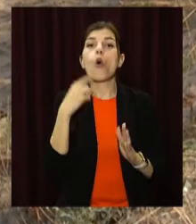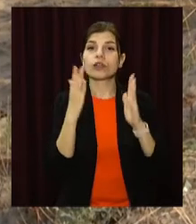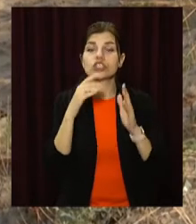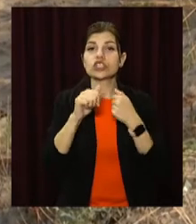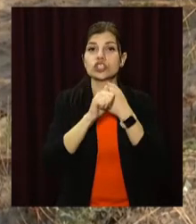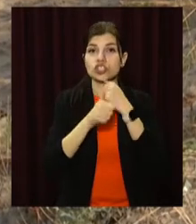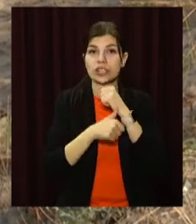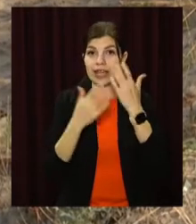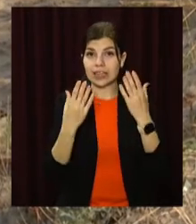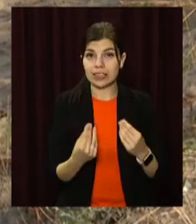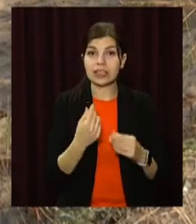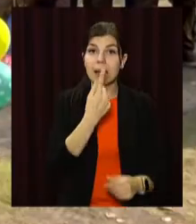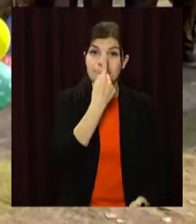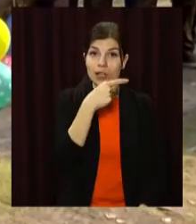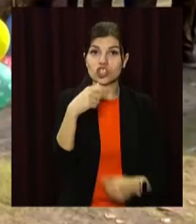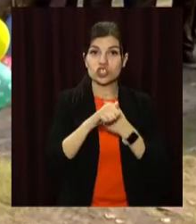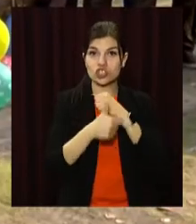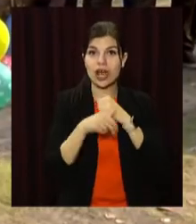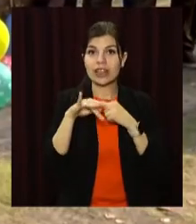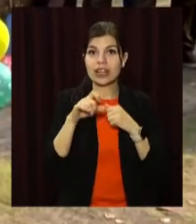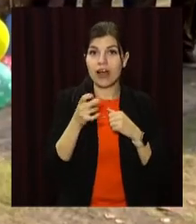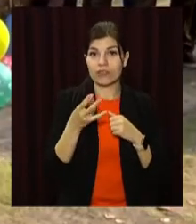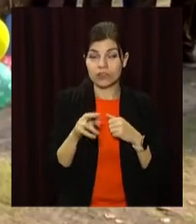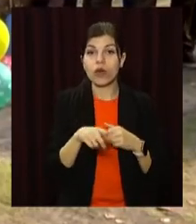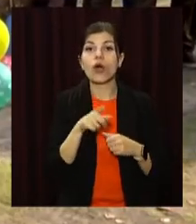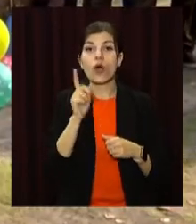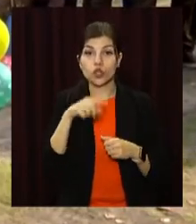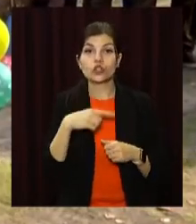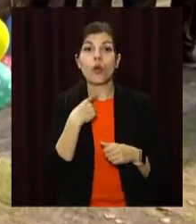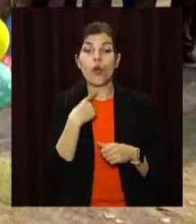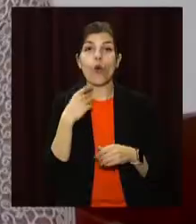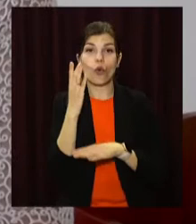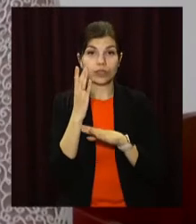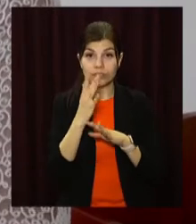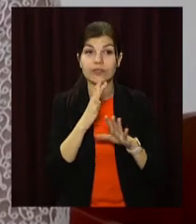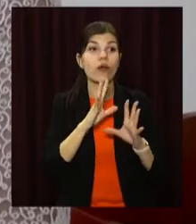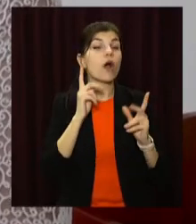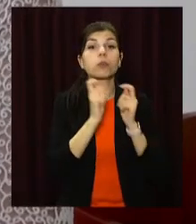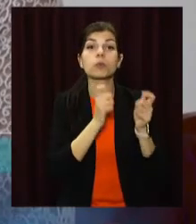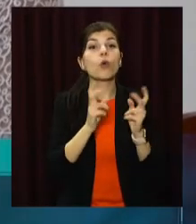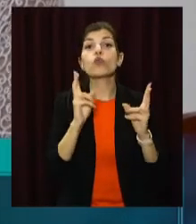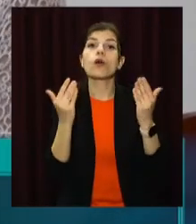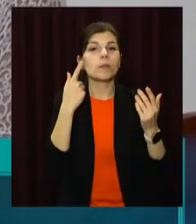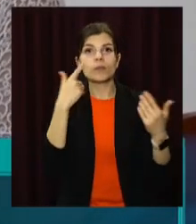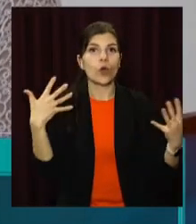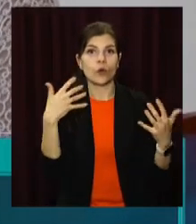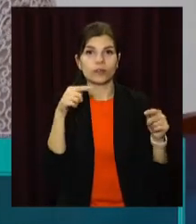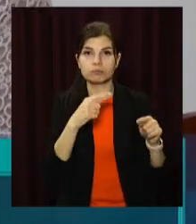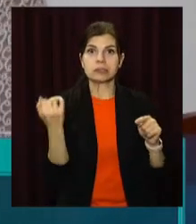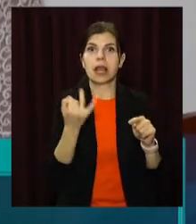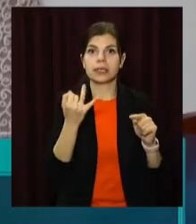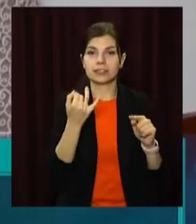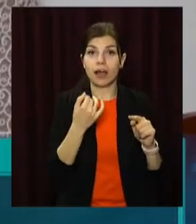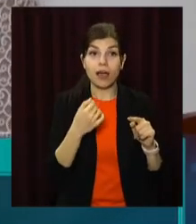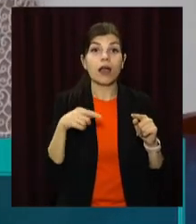1 травня до 16 травня. Після голосування також координаційна рада проведе засідання, на якому будуть затверджені проєкти, які